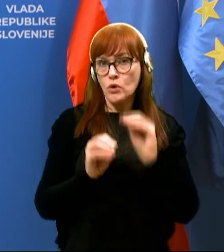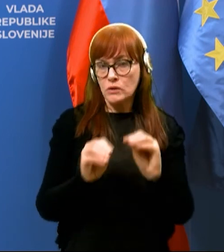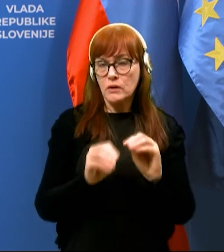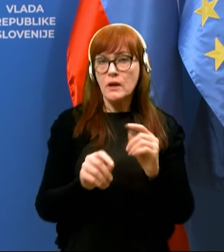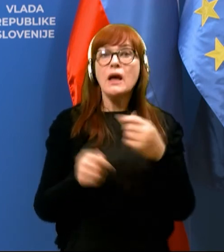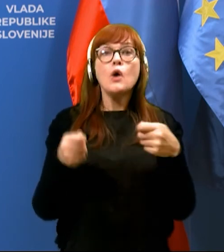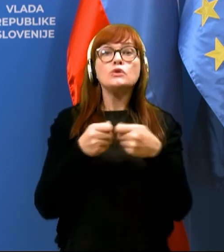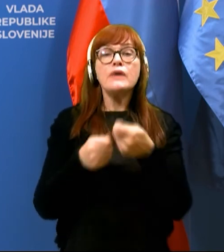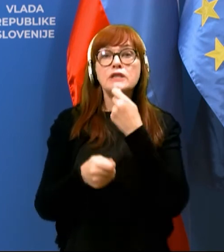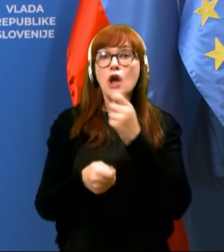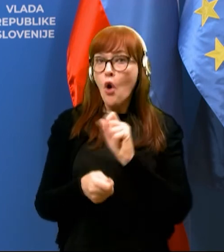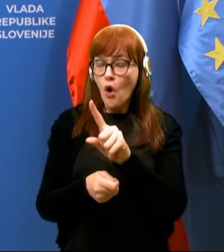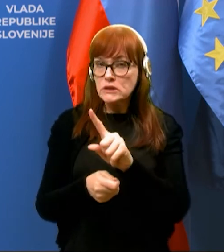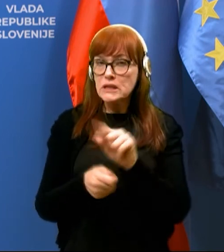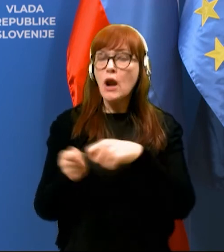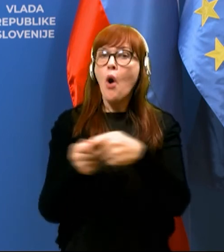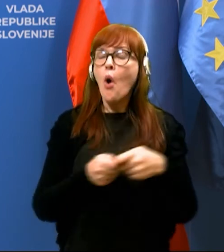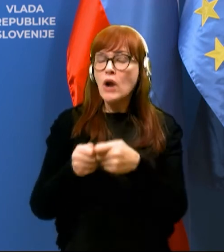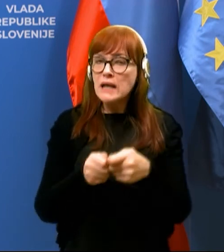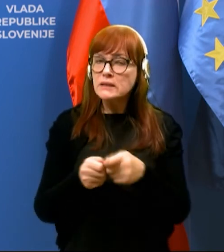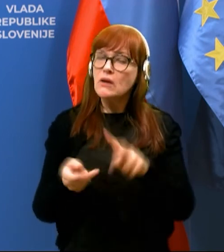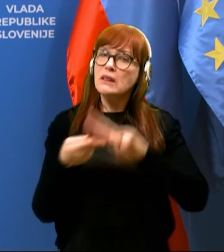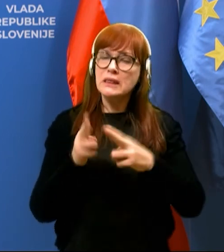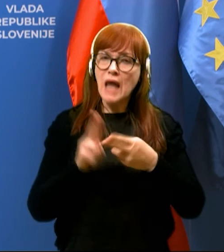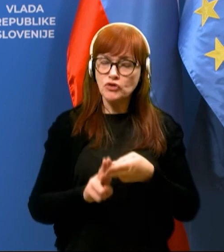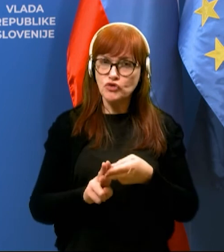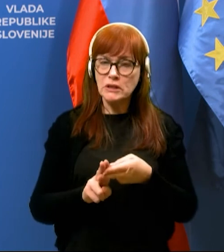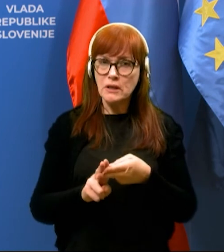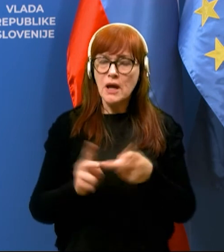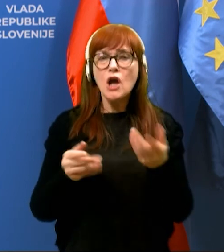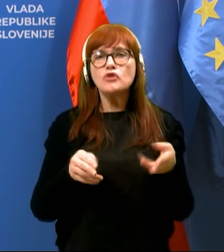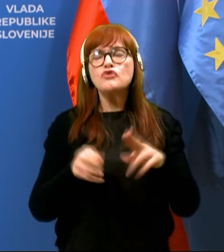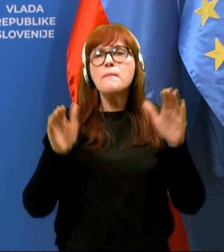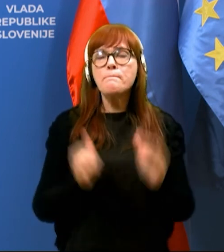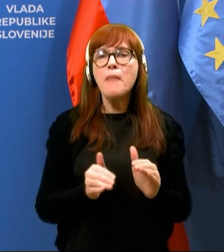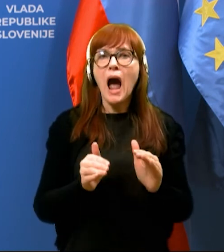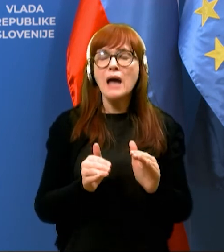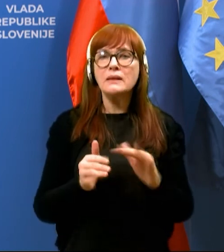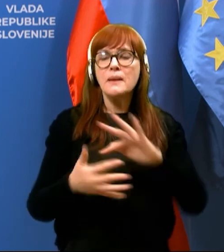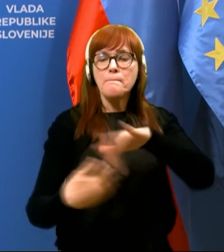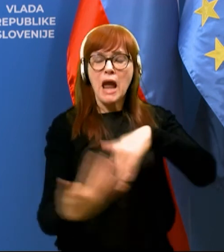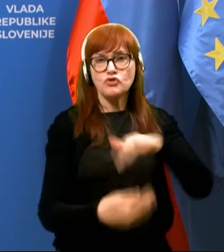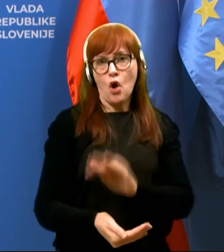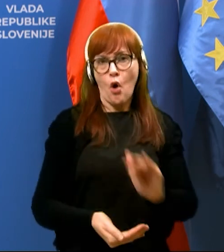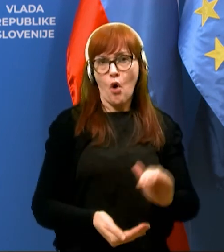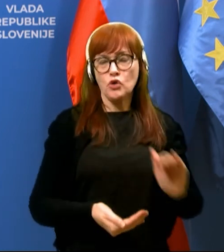kosil, pa, da se organizira na način, da pride do čim manjšega mešanja.